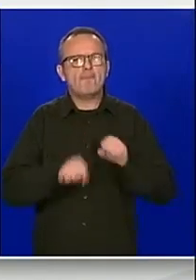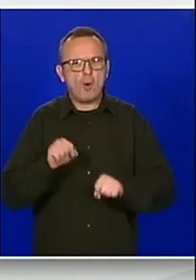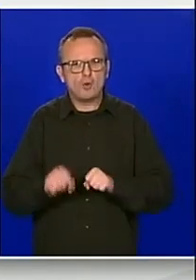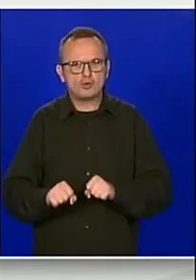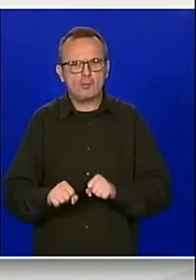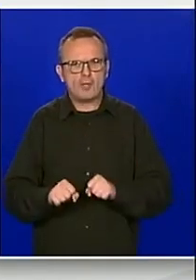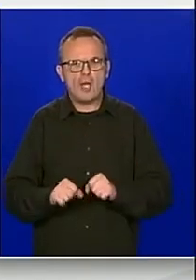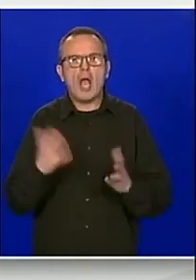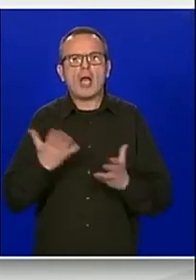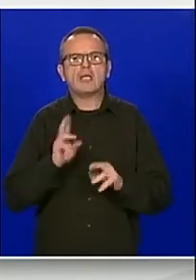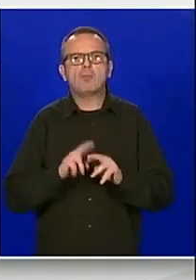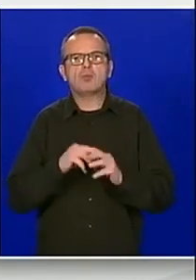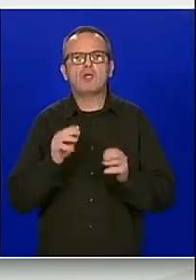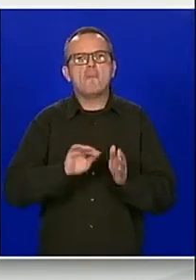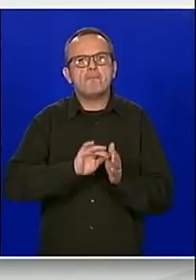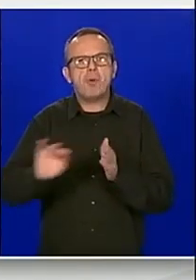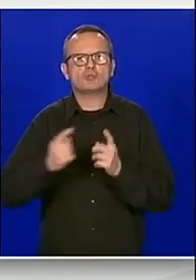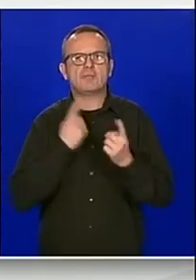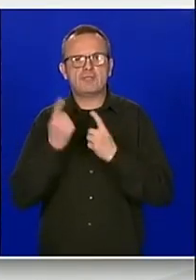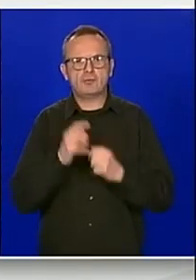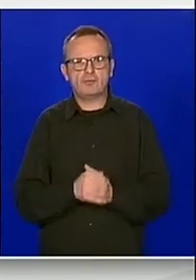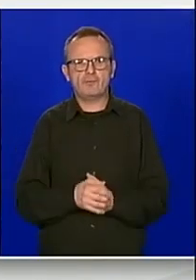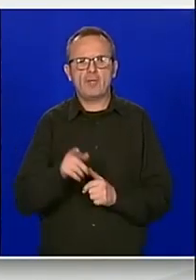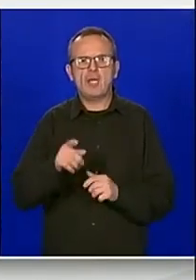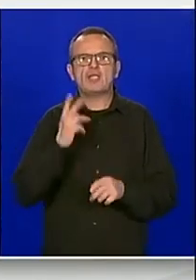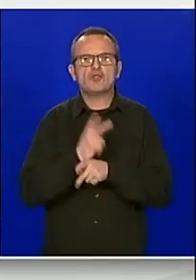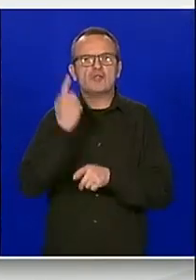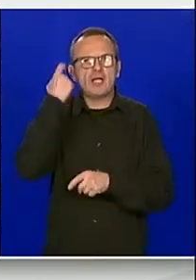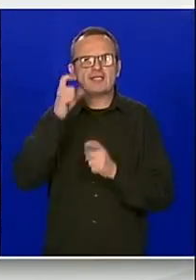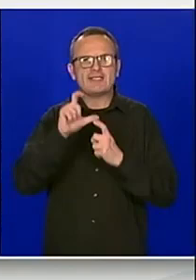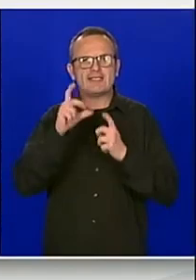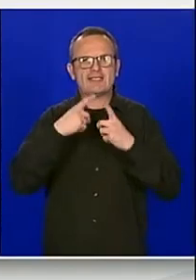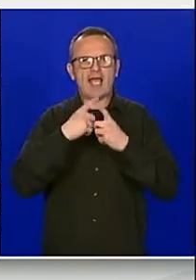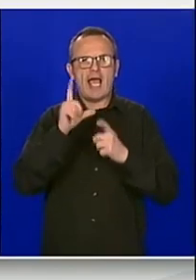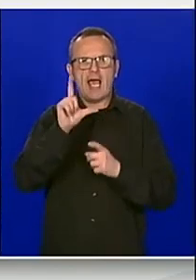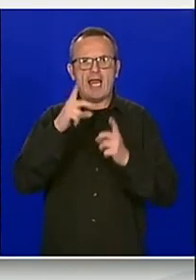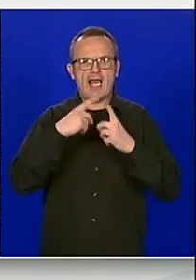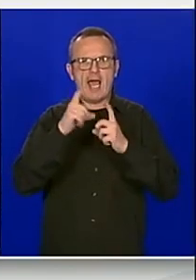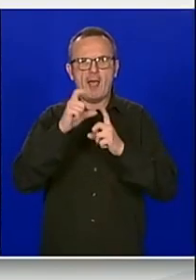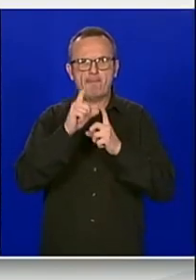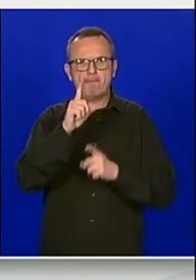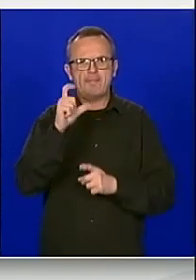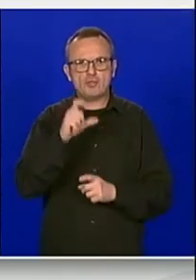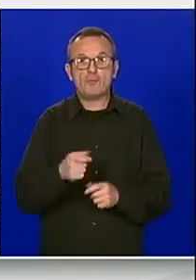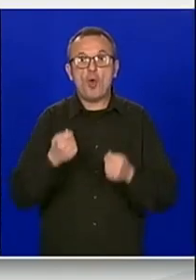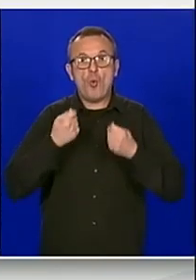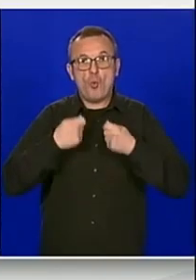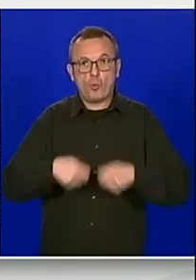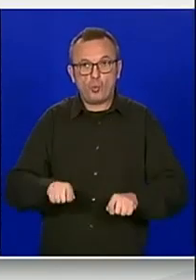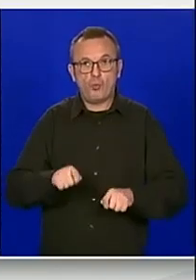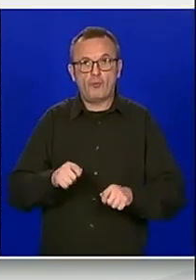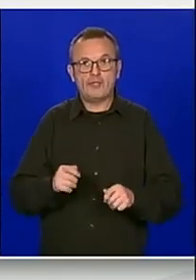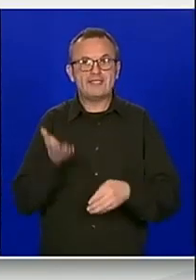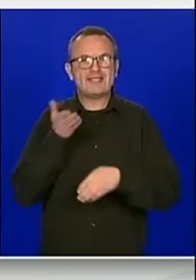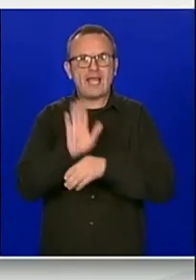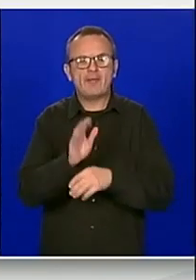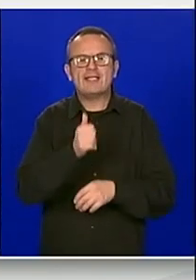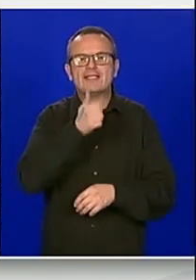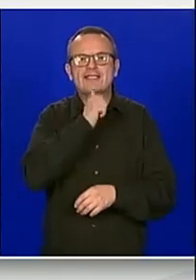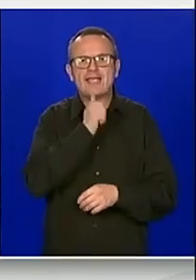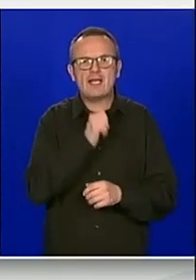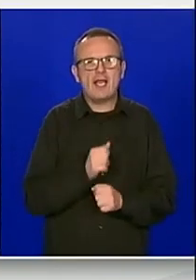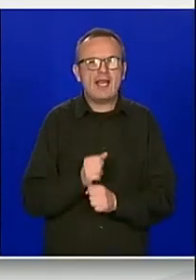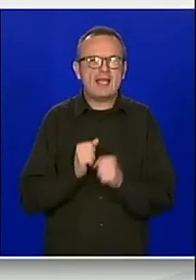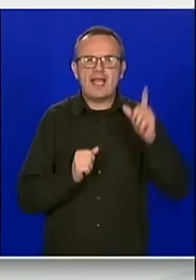Državni tajnik Salapić. Hvala lijepo, predsjedniče vlade. Dakle, klubovi zastupnika zelenog lijevog bloka i zastupnika